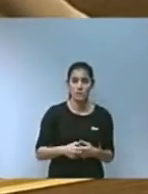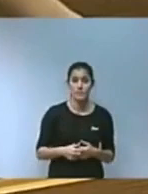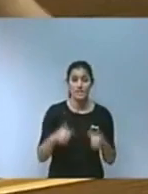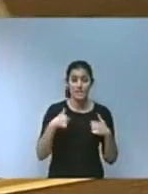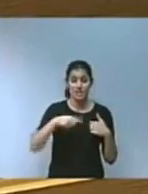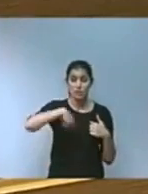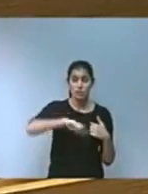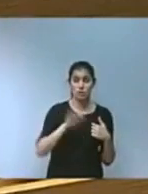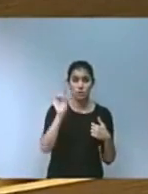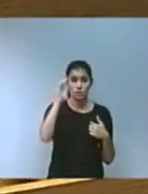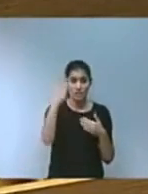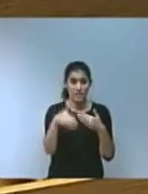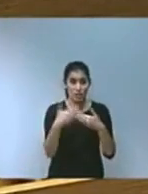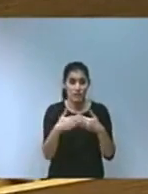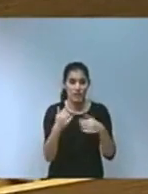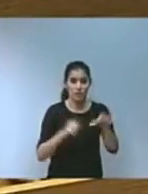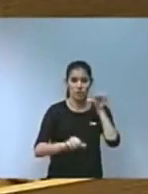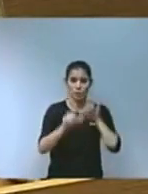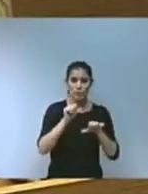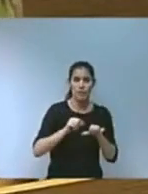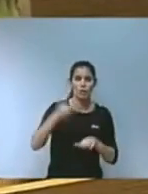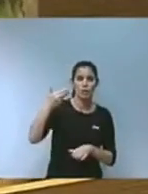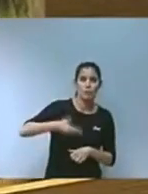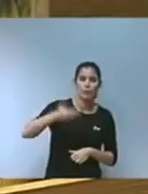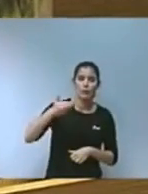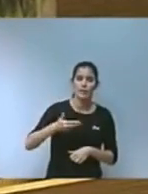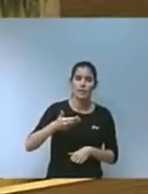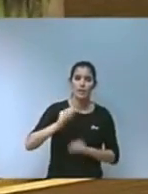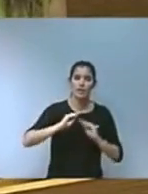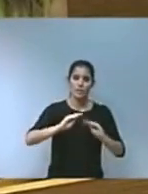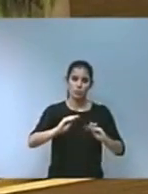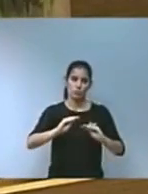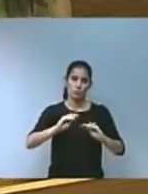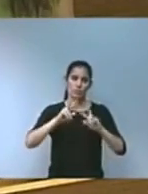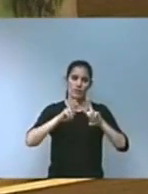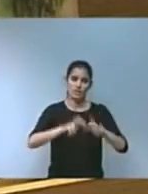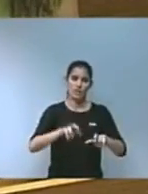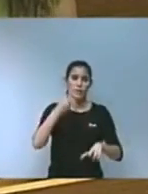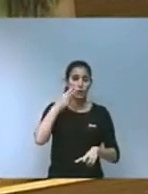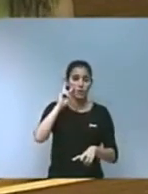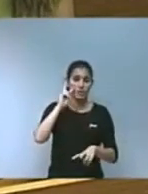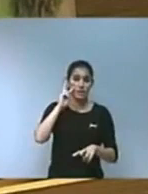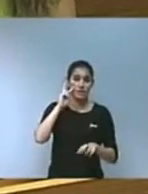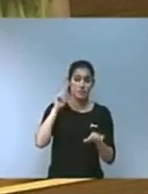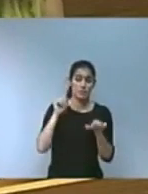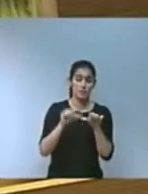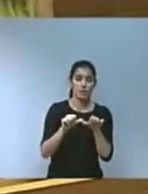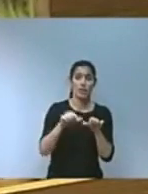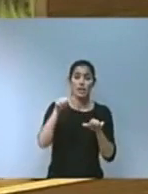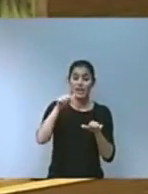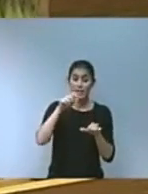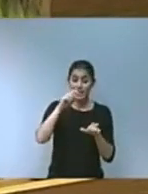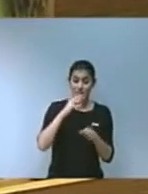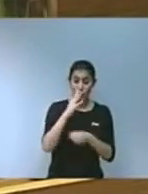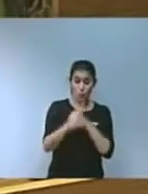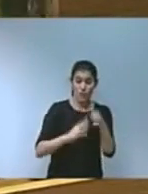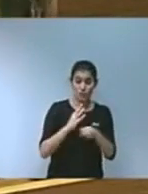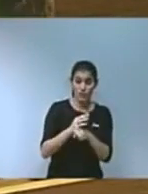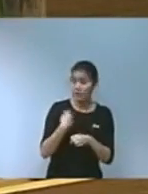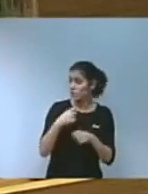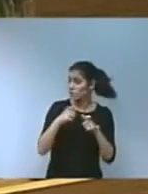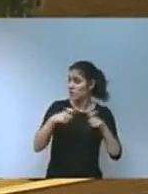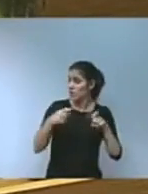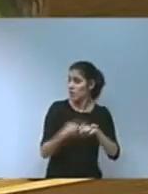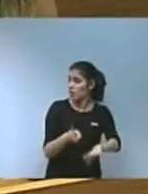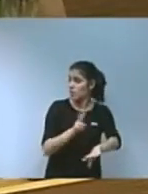recuperant la importància de la investigació i experimentació durant aquesta legislatura han duplicat el nombre d'investigadors les persones que han